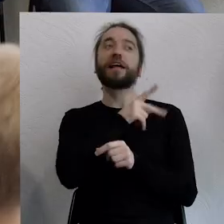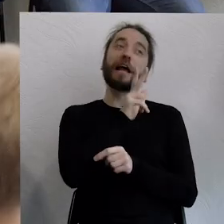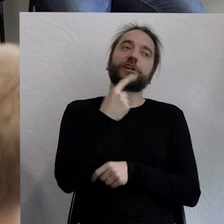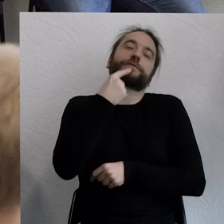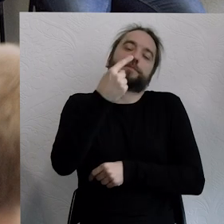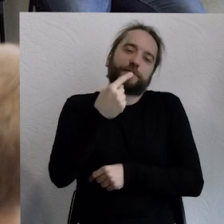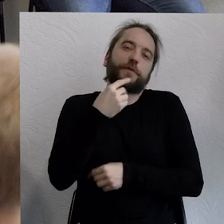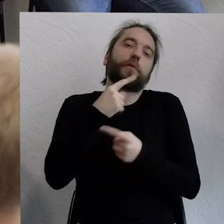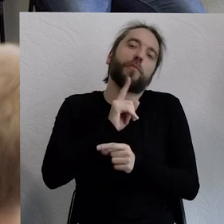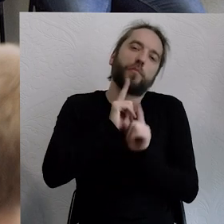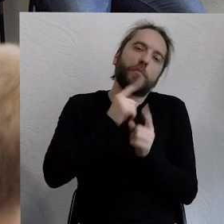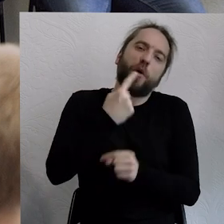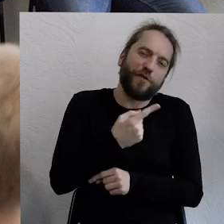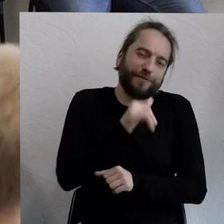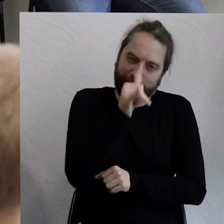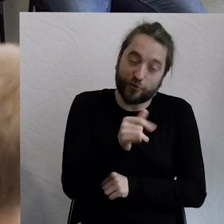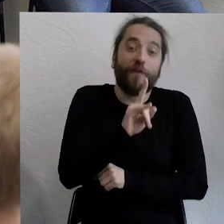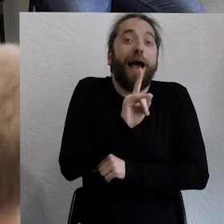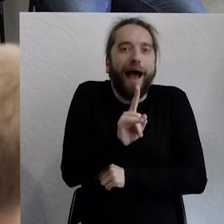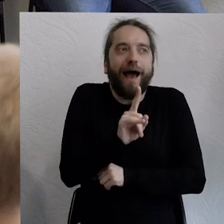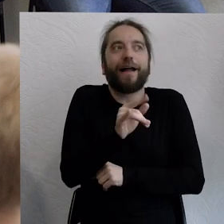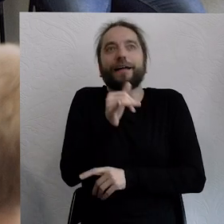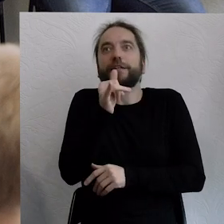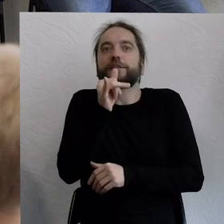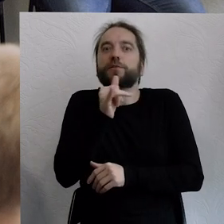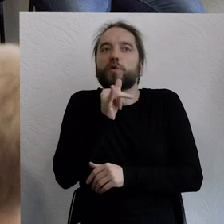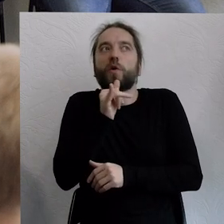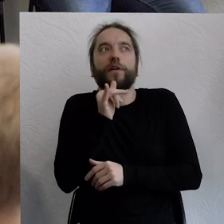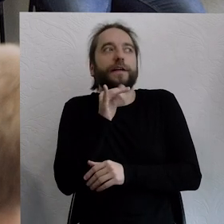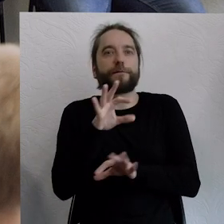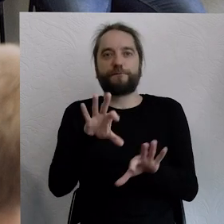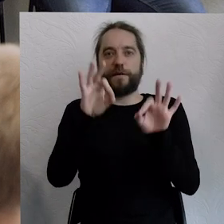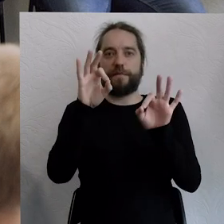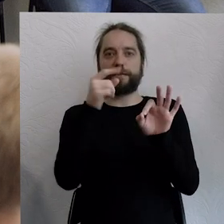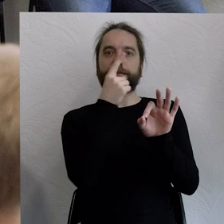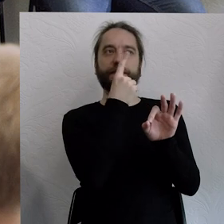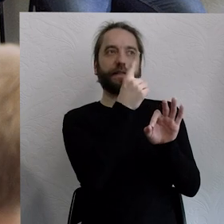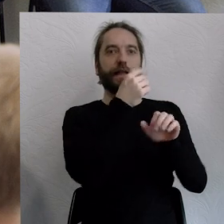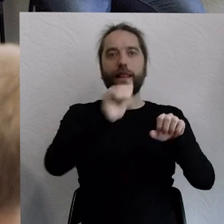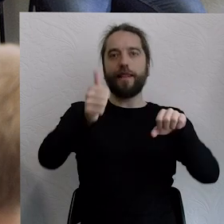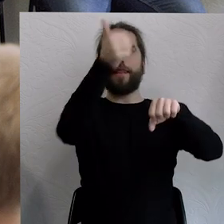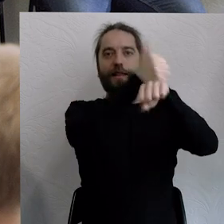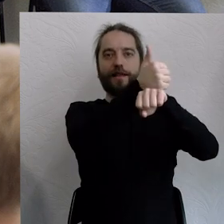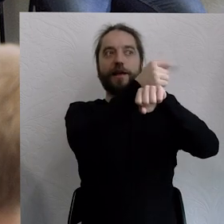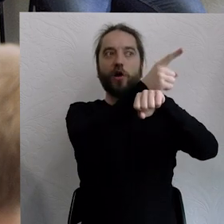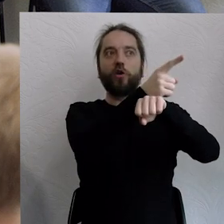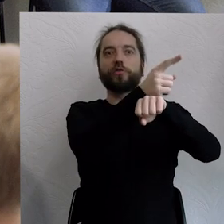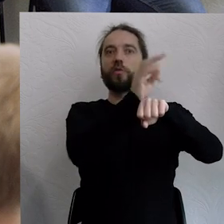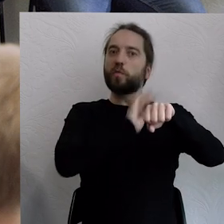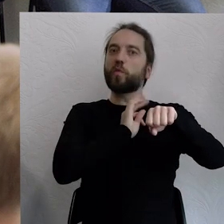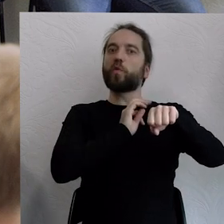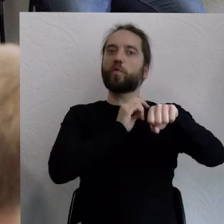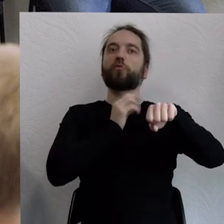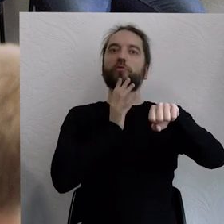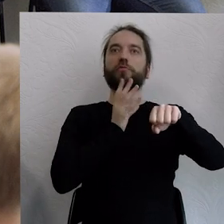takiej umowy społecznej. Ale mamy już sprawdzone systemy, jak wybierać swoich reprezentantów, którzy mogą mówić naszym głosem na przykład. Więc wierzę,